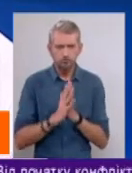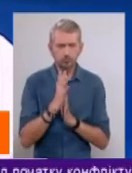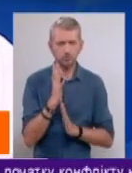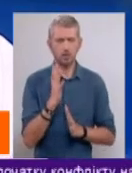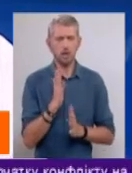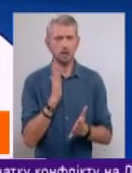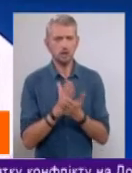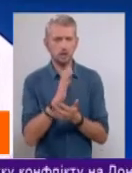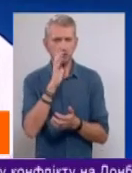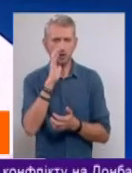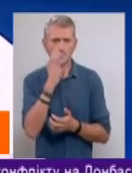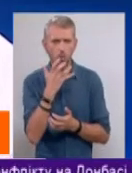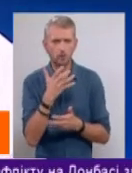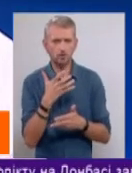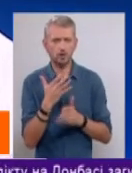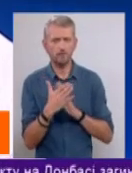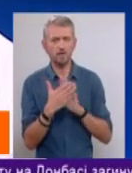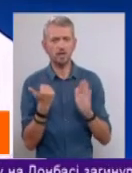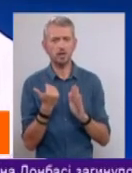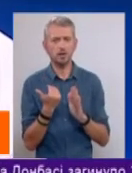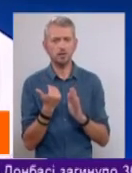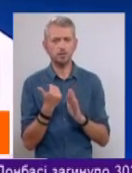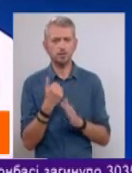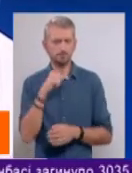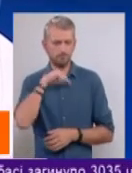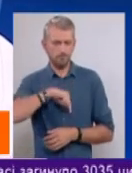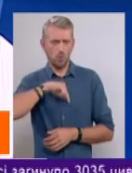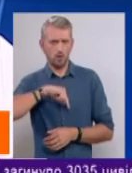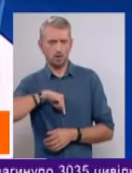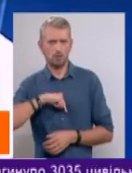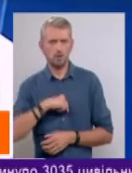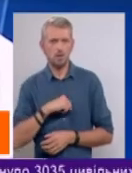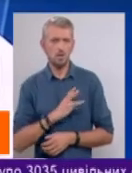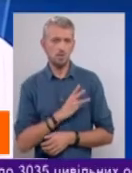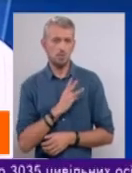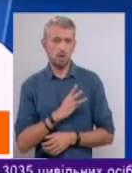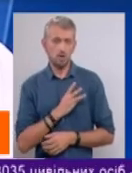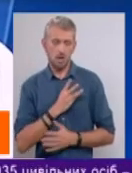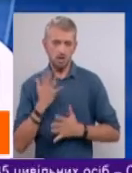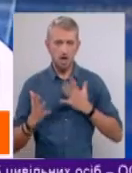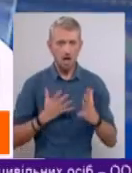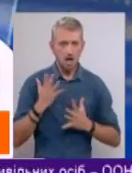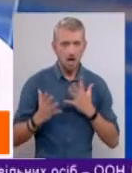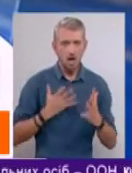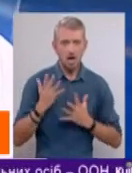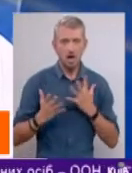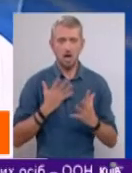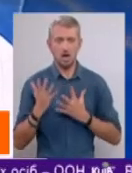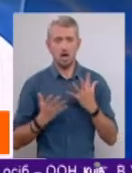серйозний виклик фізіологічний. Оце бажання адреналіну, бажання якогось